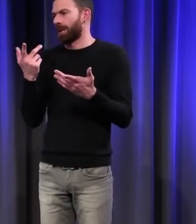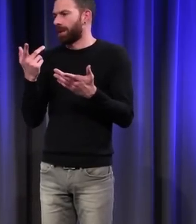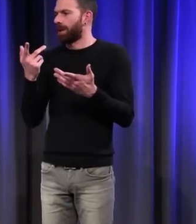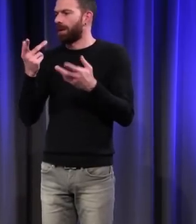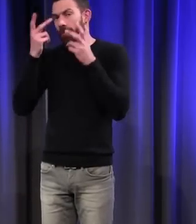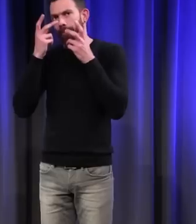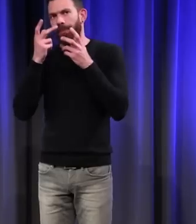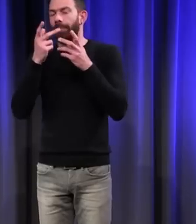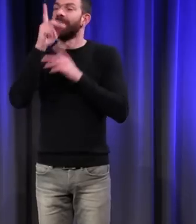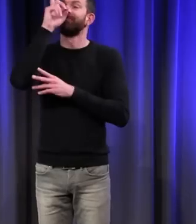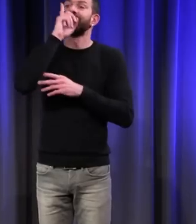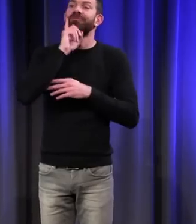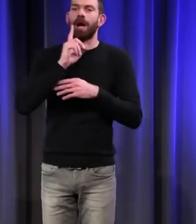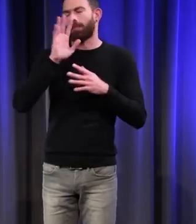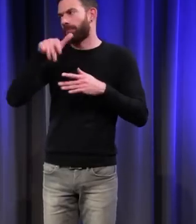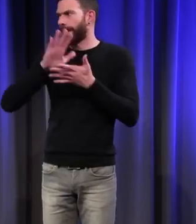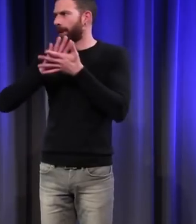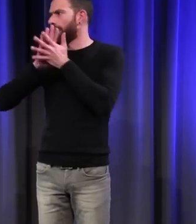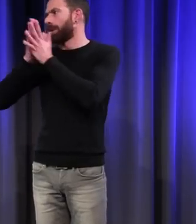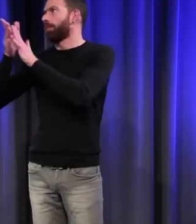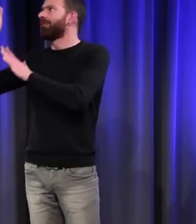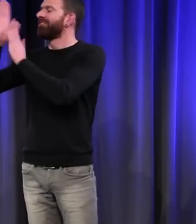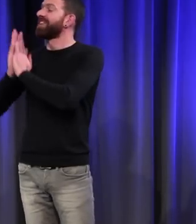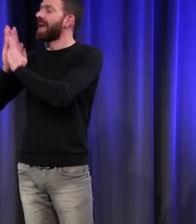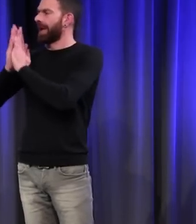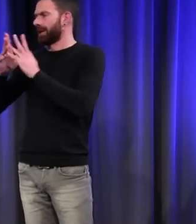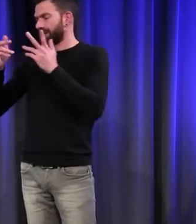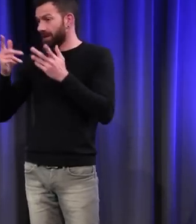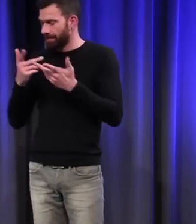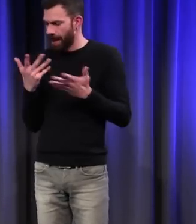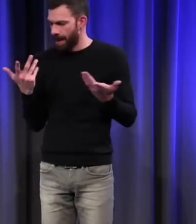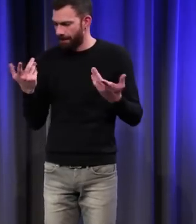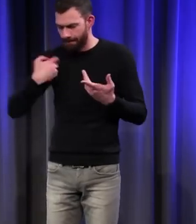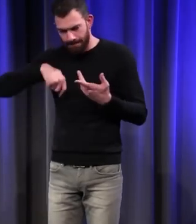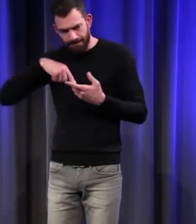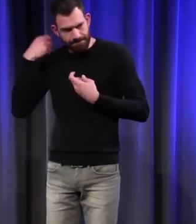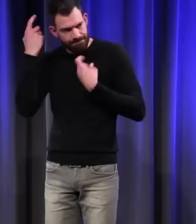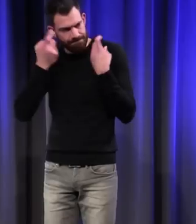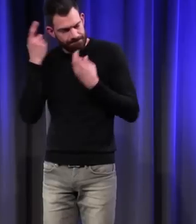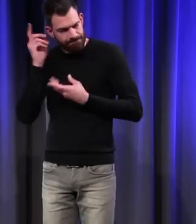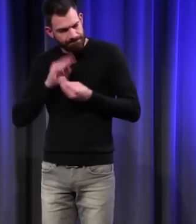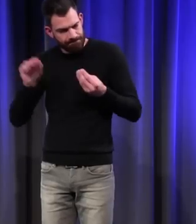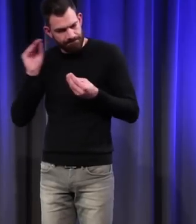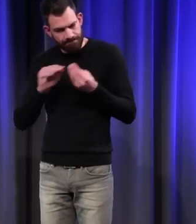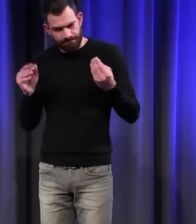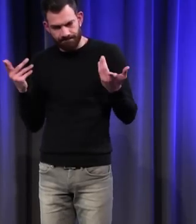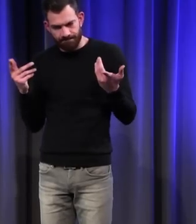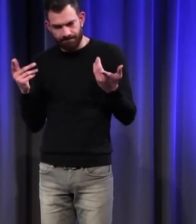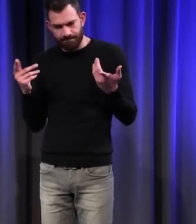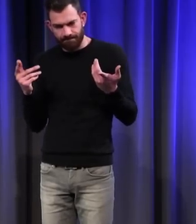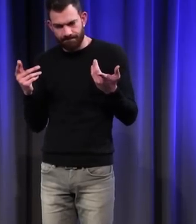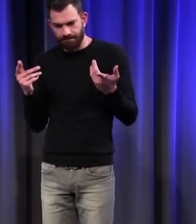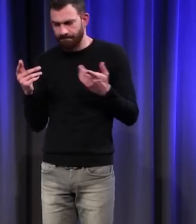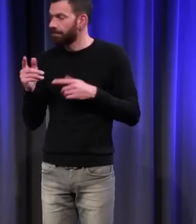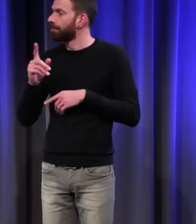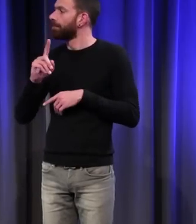pour la Vierge. Ça marche ensemble. Et on s'est demandé les raisons de cet amour courtois qui n'est pas